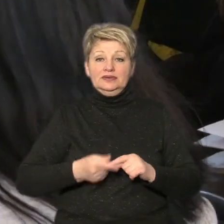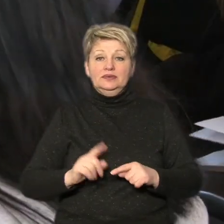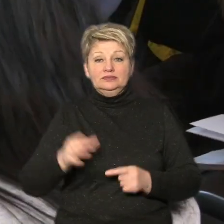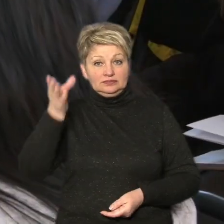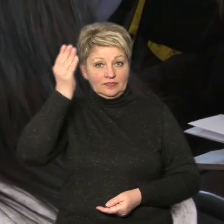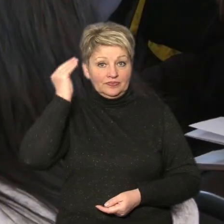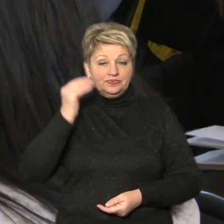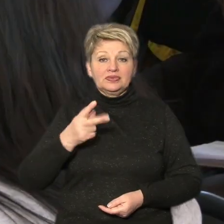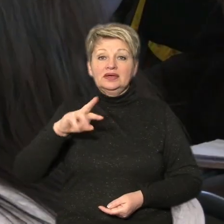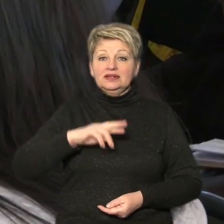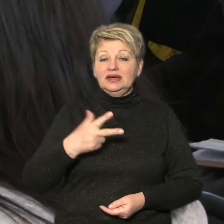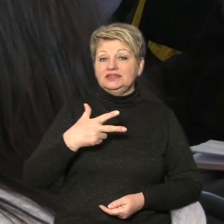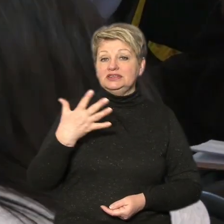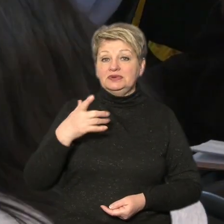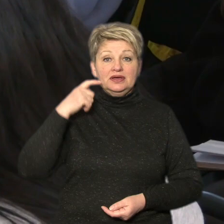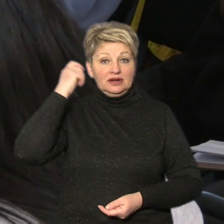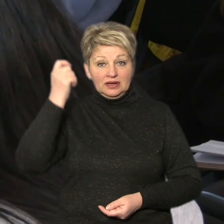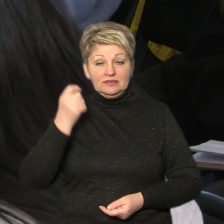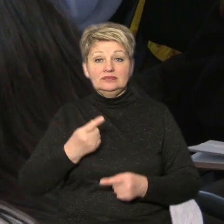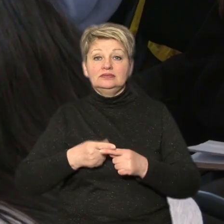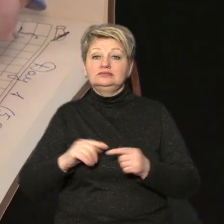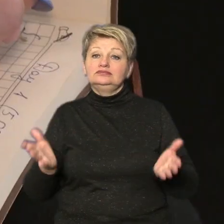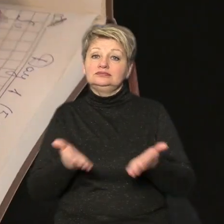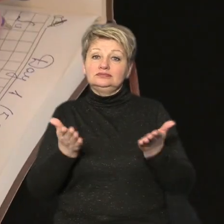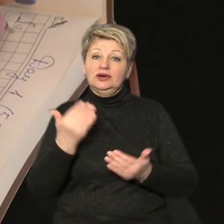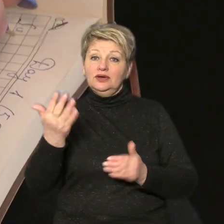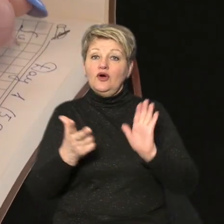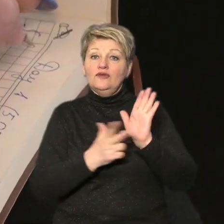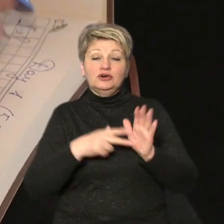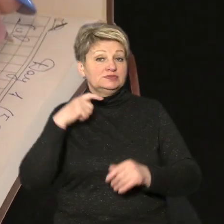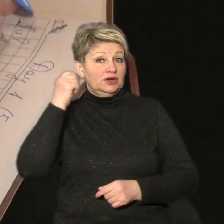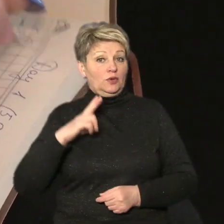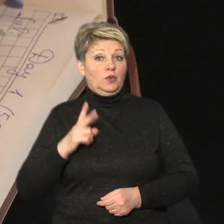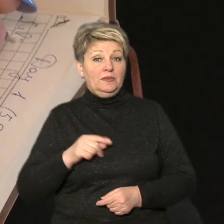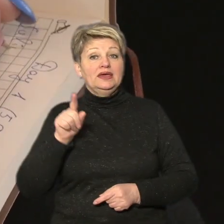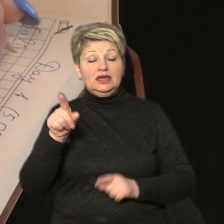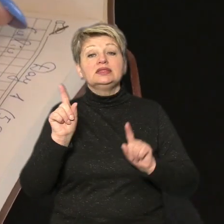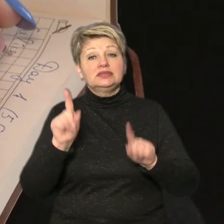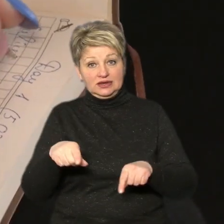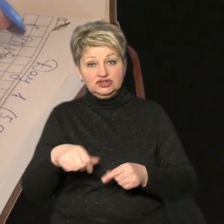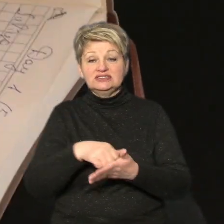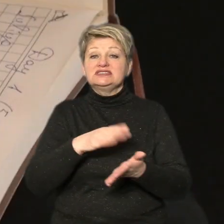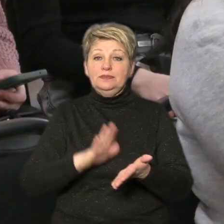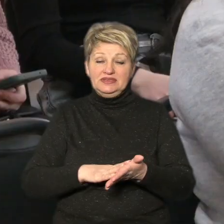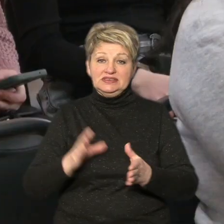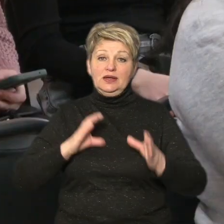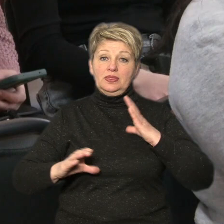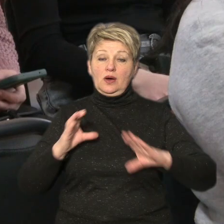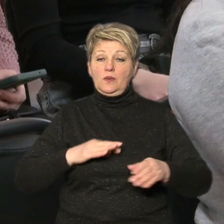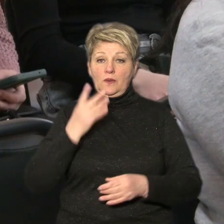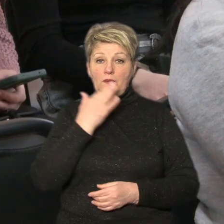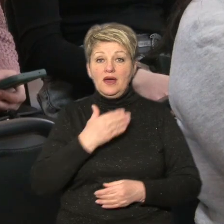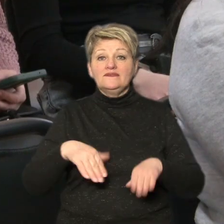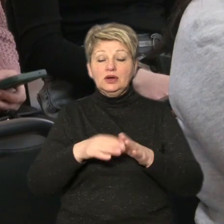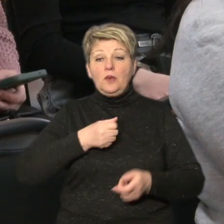-річної Оксани Шаліної стала її восьмирічна донька. Її, говорить, нещодавно теж записала на курси іноземної. В такому